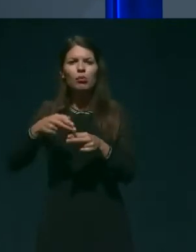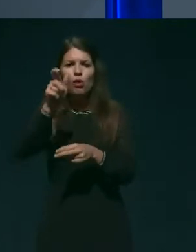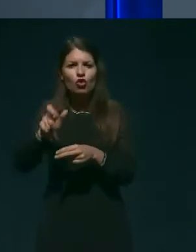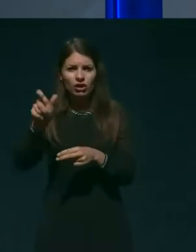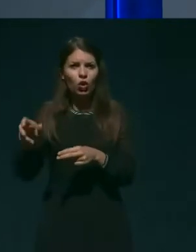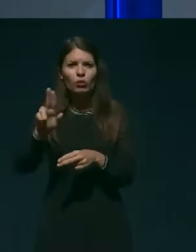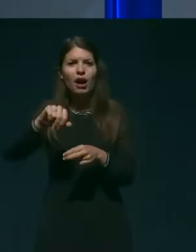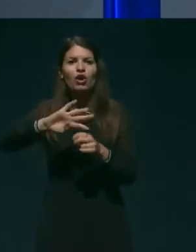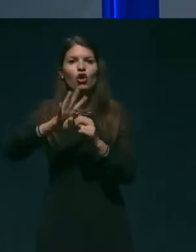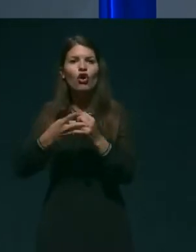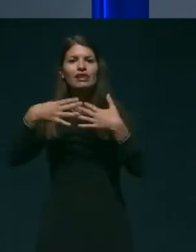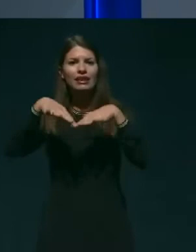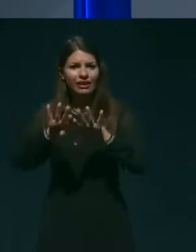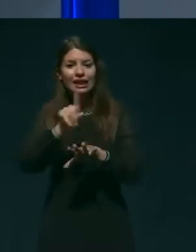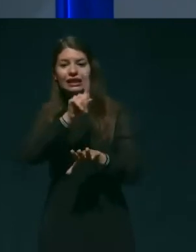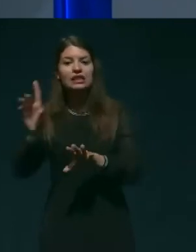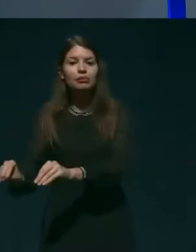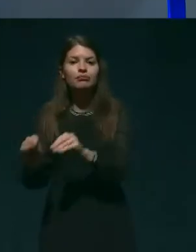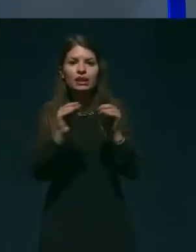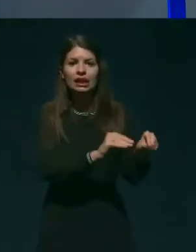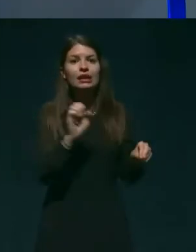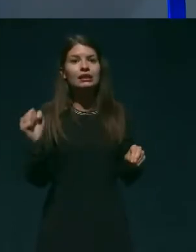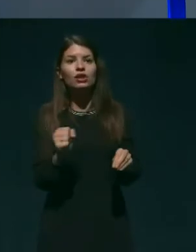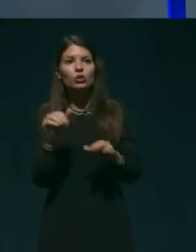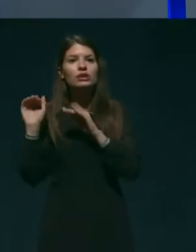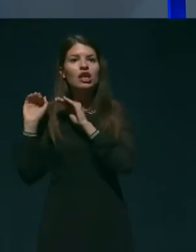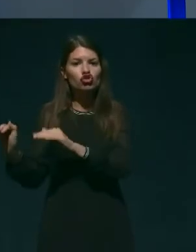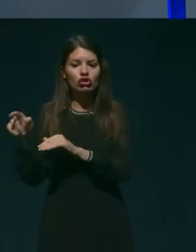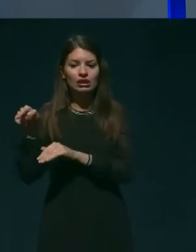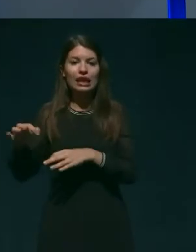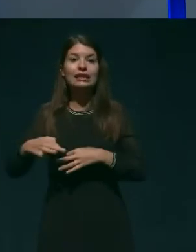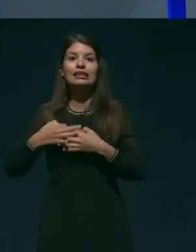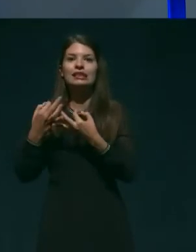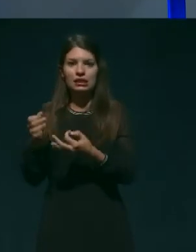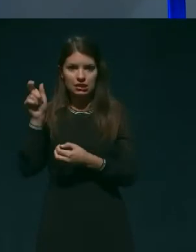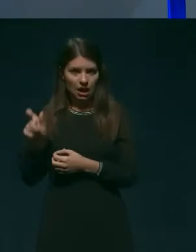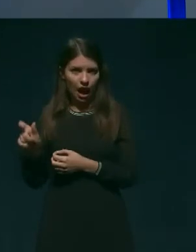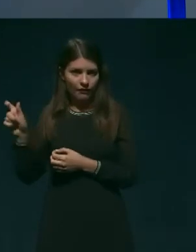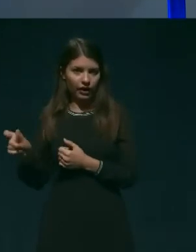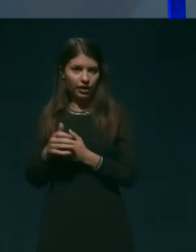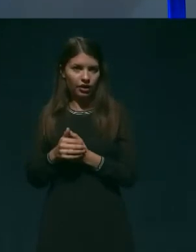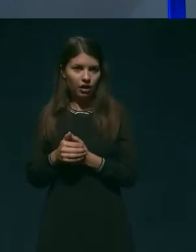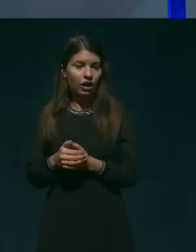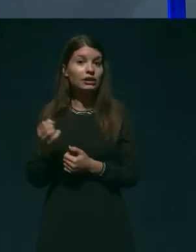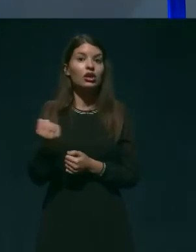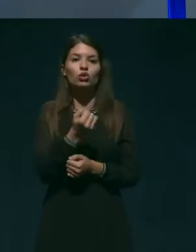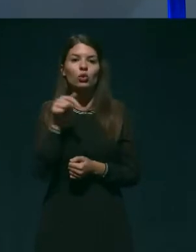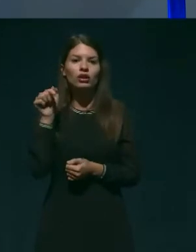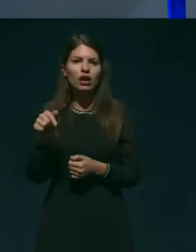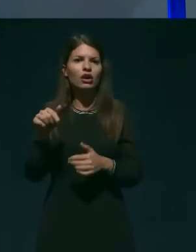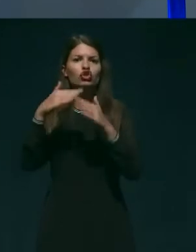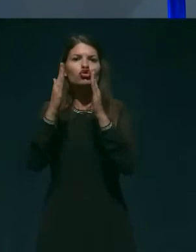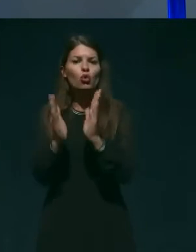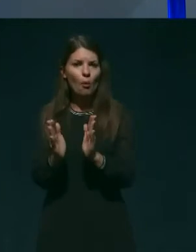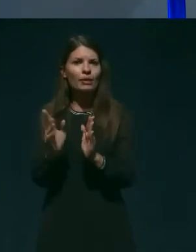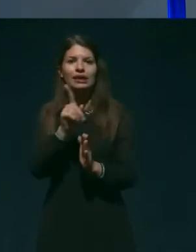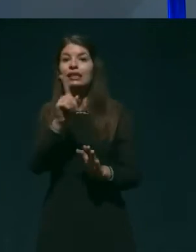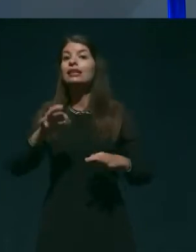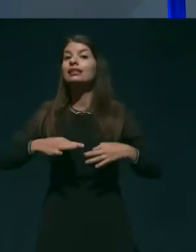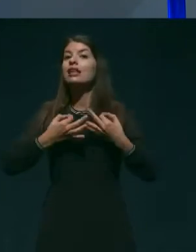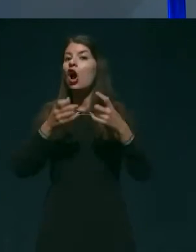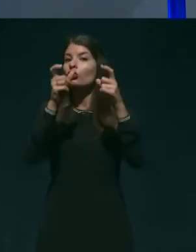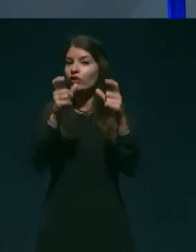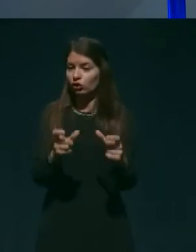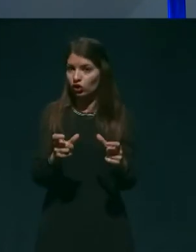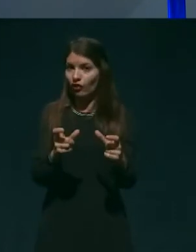zaščitili zdrave stanovalce, ne okužene, zaradi tega, ker domovi niso zdravstvene ustanove in direktori sami in